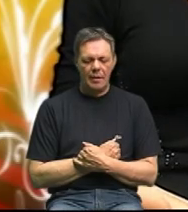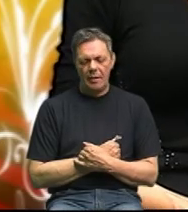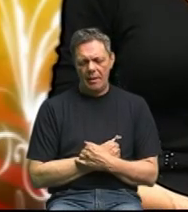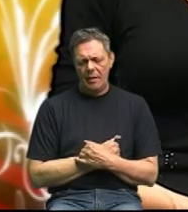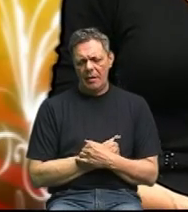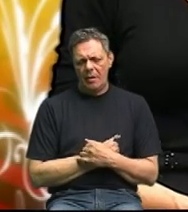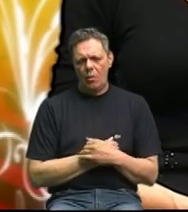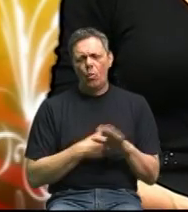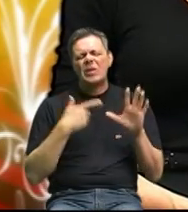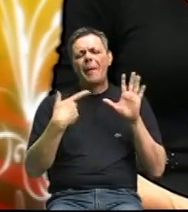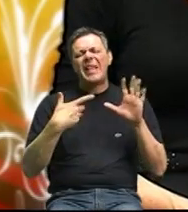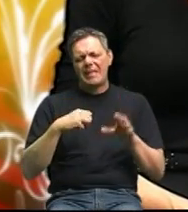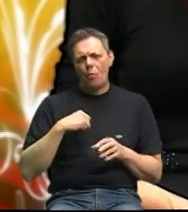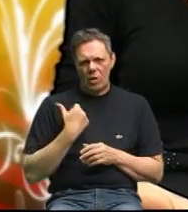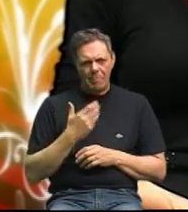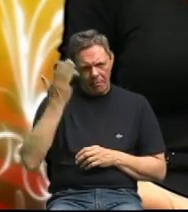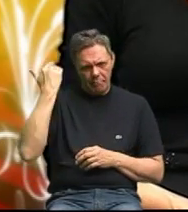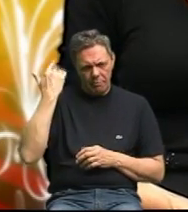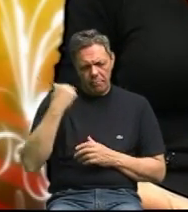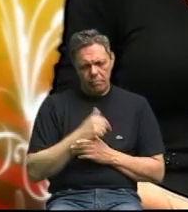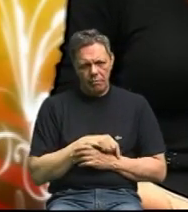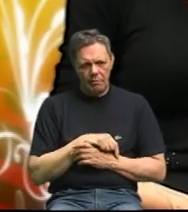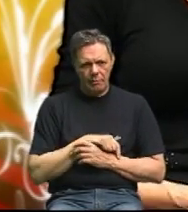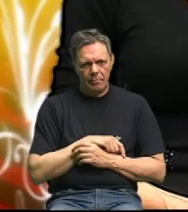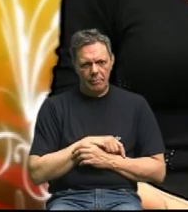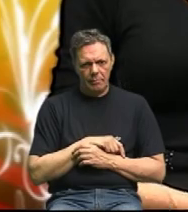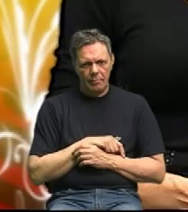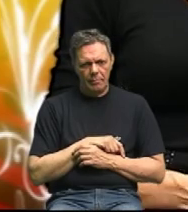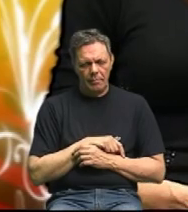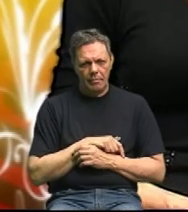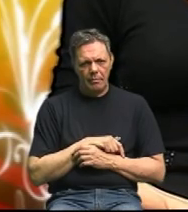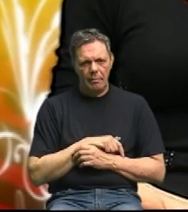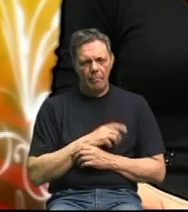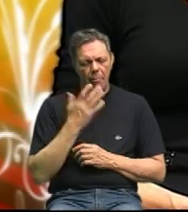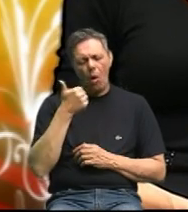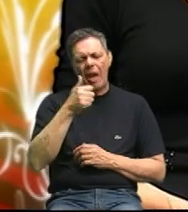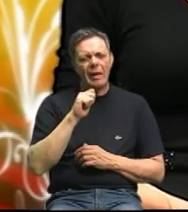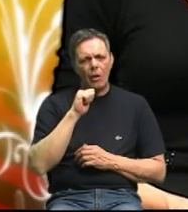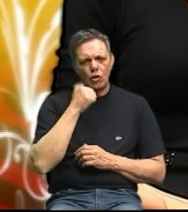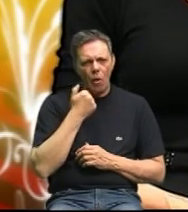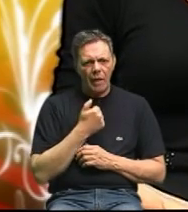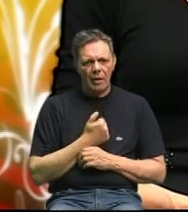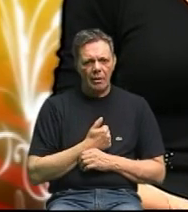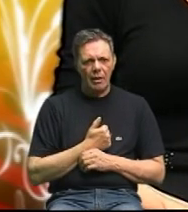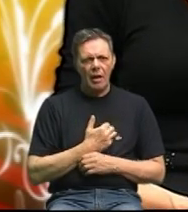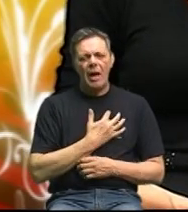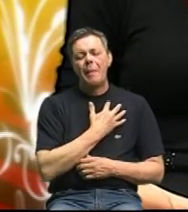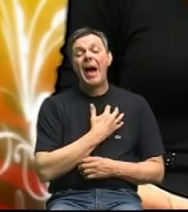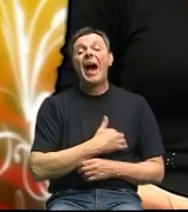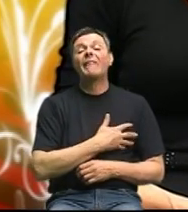godinama prošlom stoljeću bil jedan čovjek na Harvardskoj